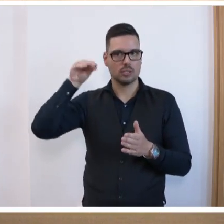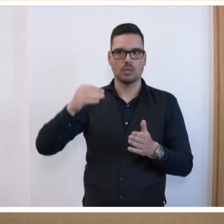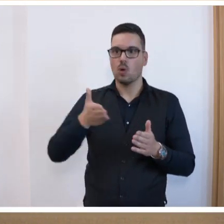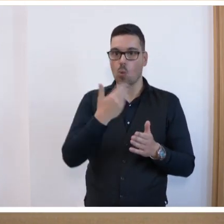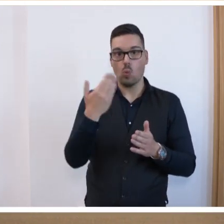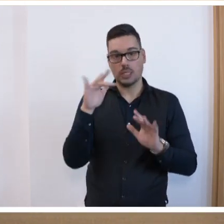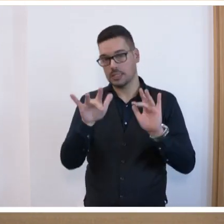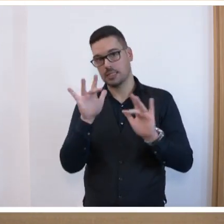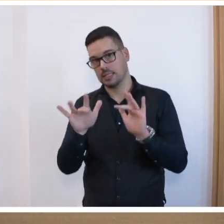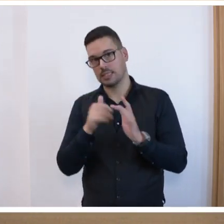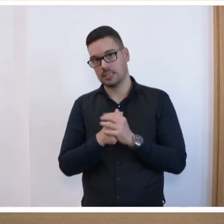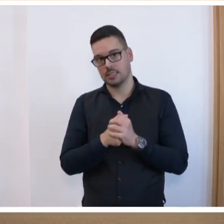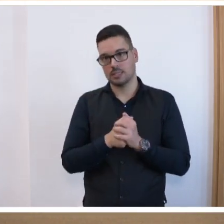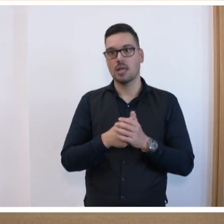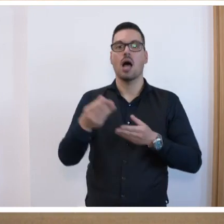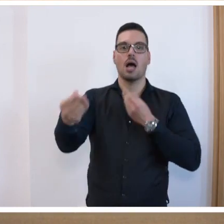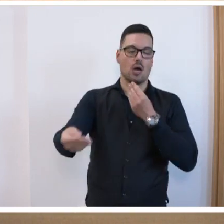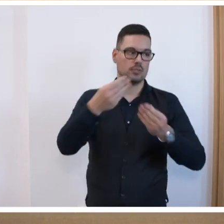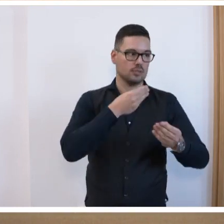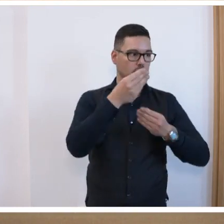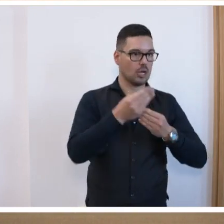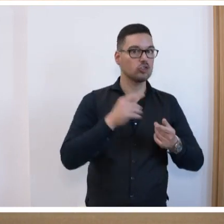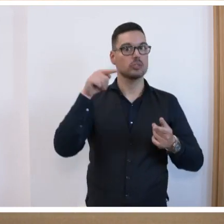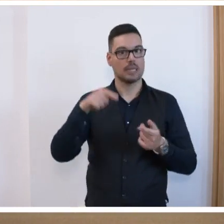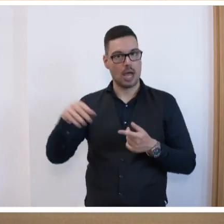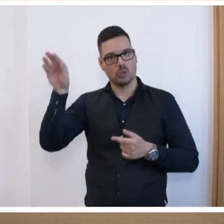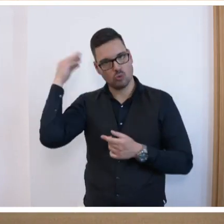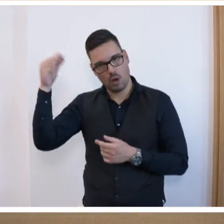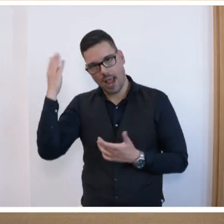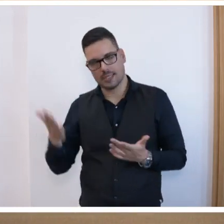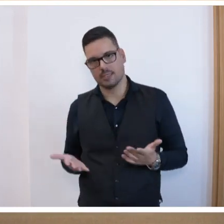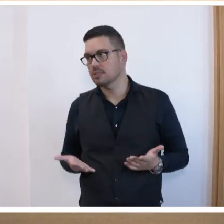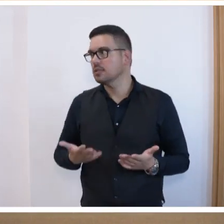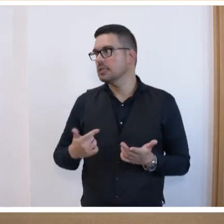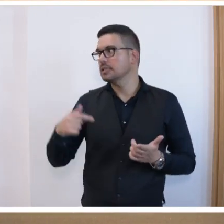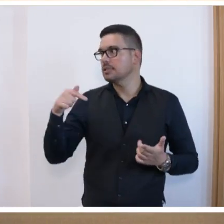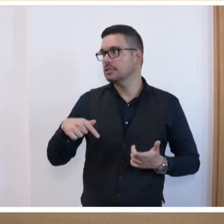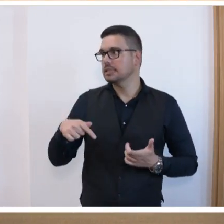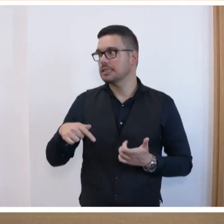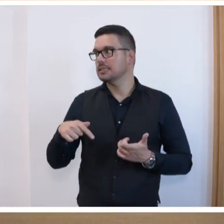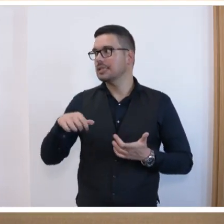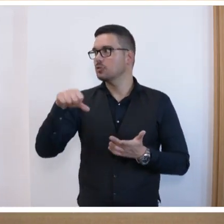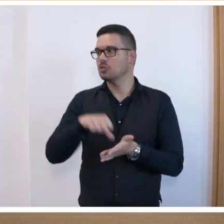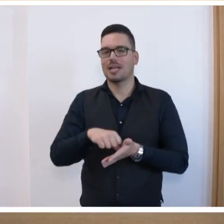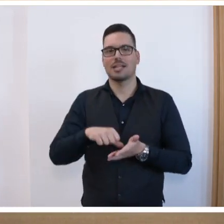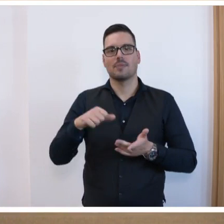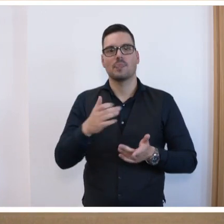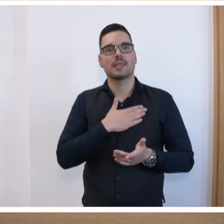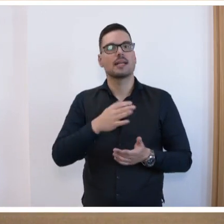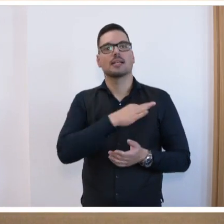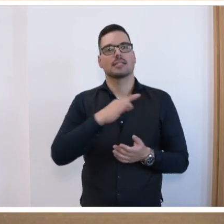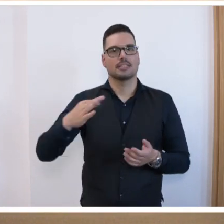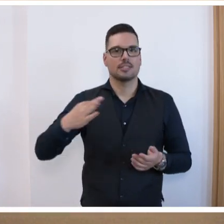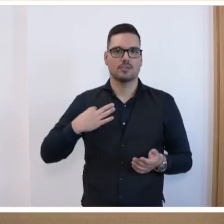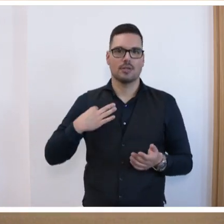auszuüben, auszutauschen und daraus zu lernen. An dieser Stelle hat auch unser Gesundheitsminister